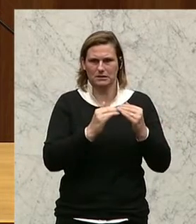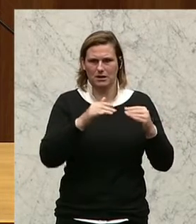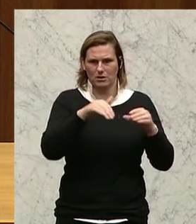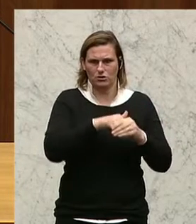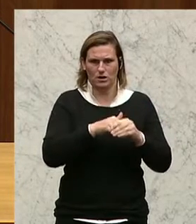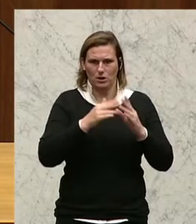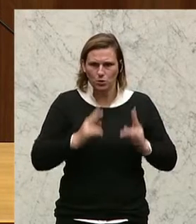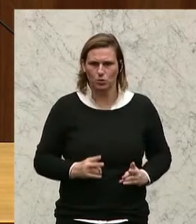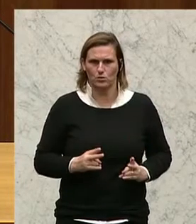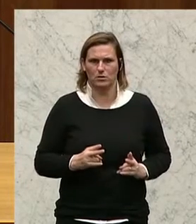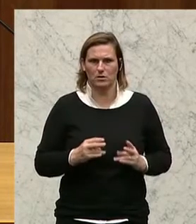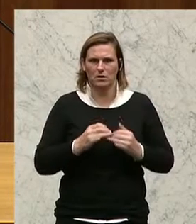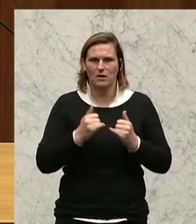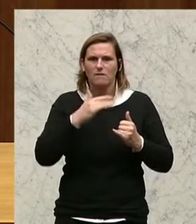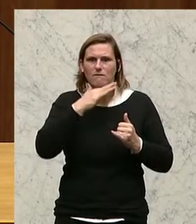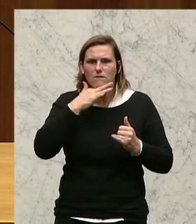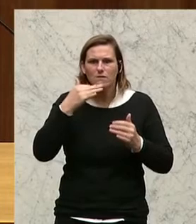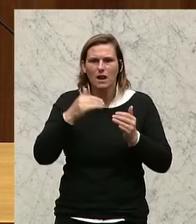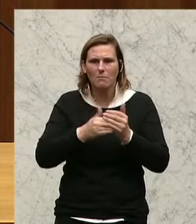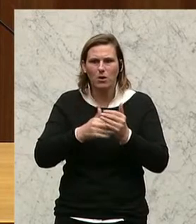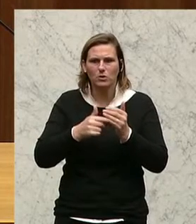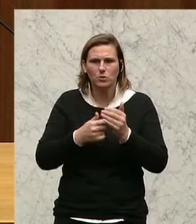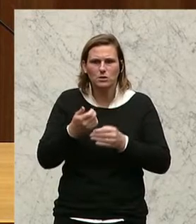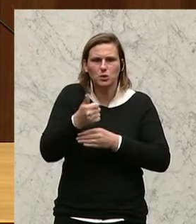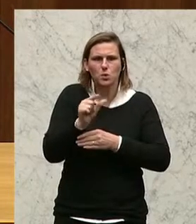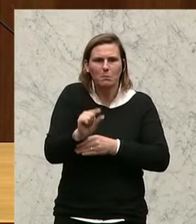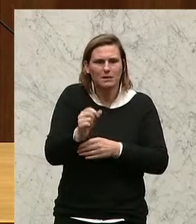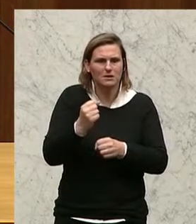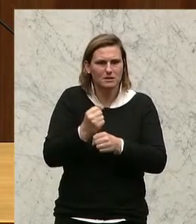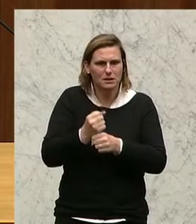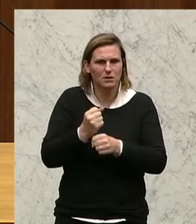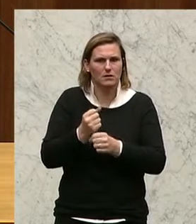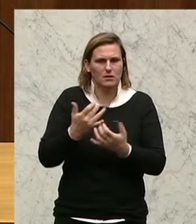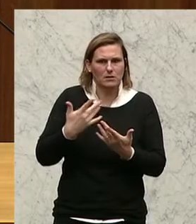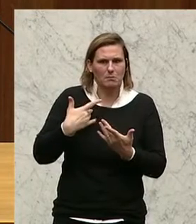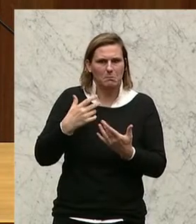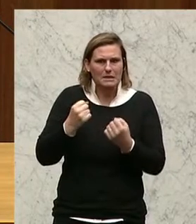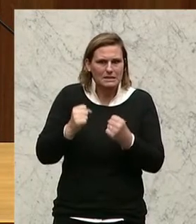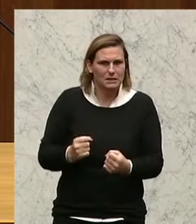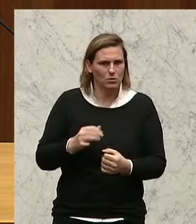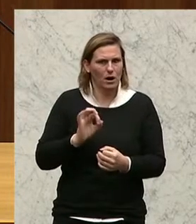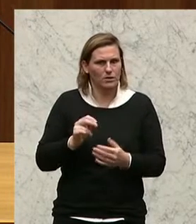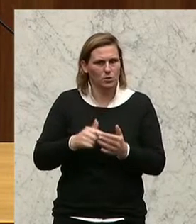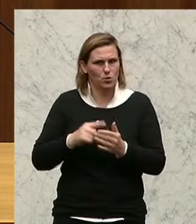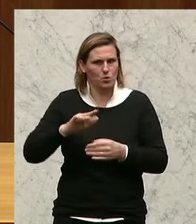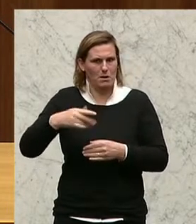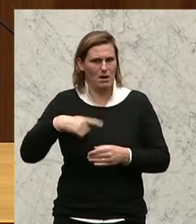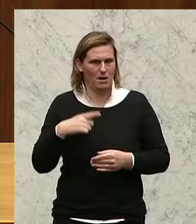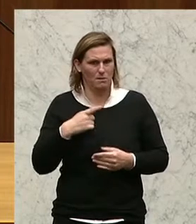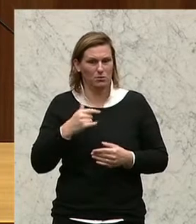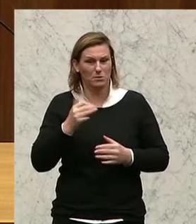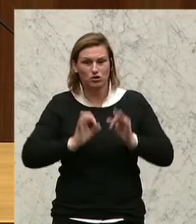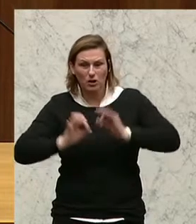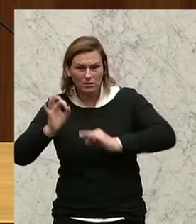diesen neu geschaffenen Jobs sind, brauchen denn zusätzlich noch Mindestsicherung, um überhaupt überleben und über die Runden kommen zu können? Und jede